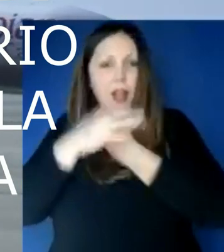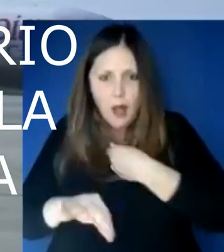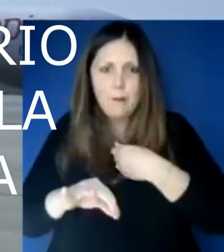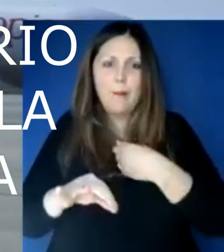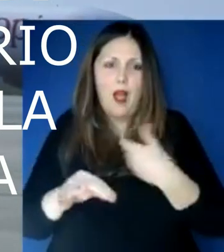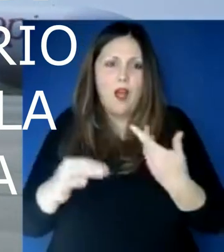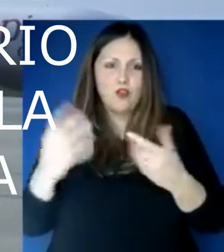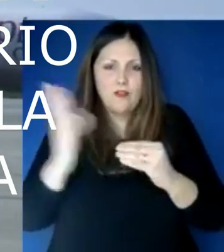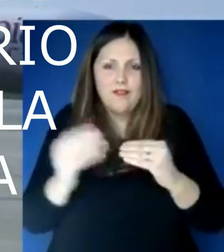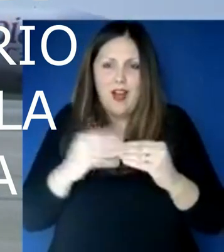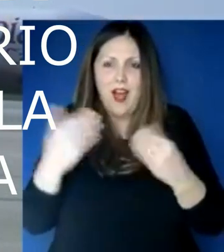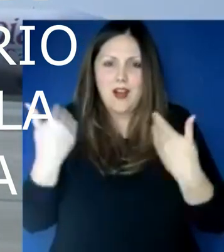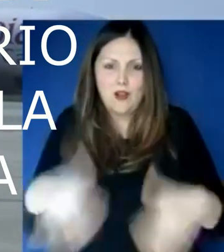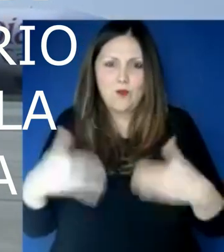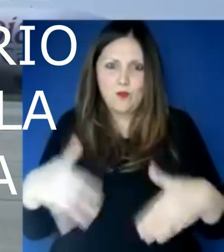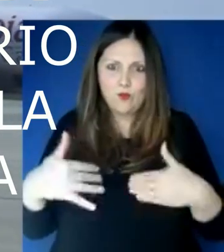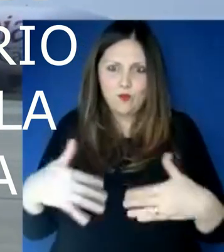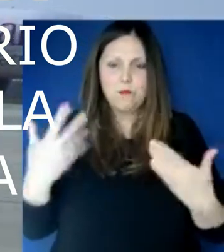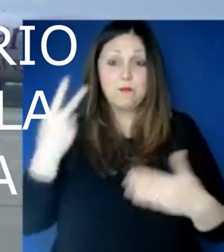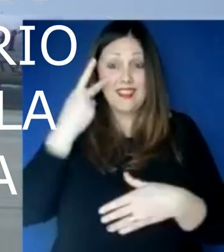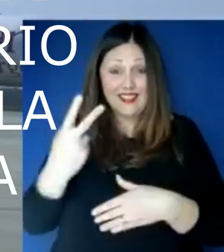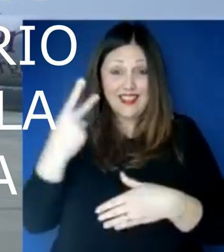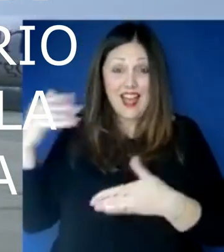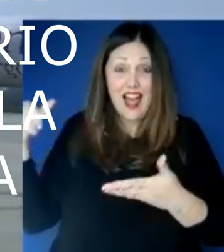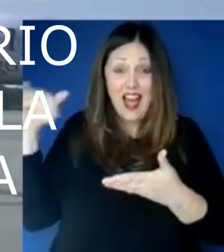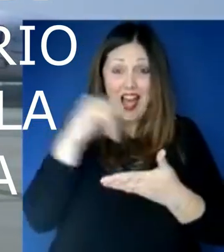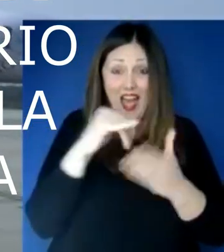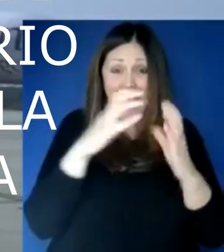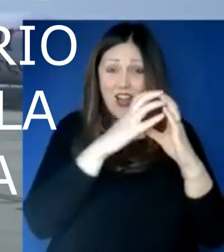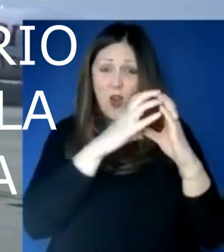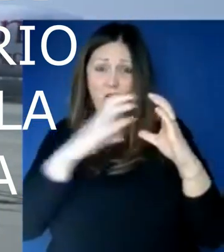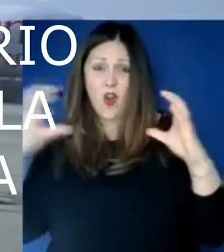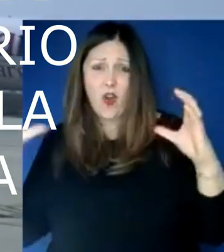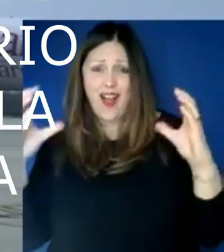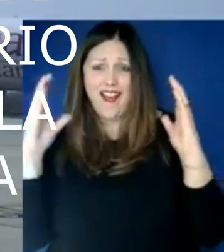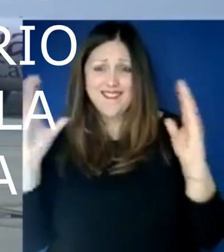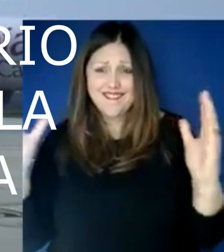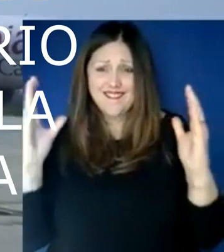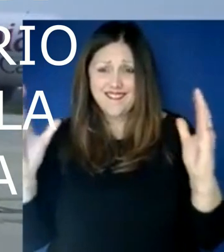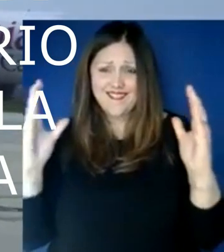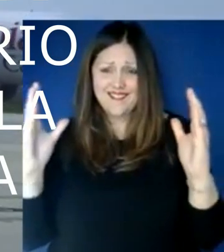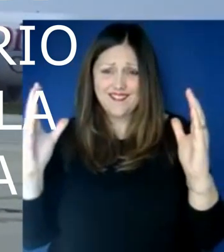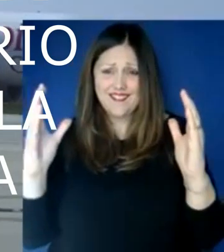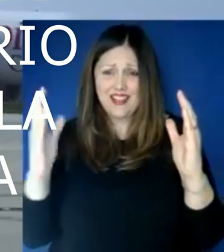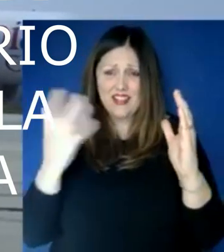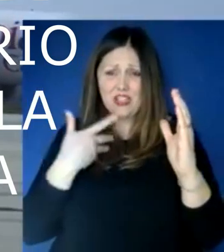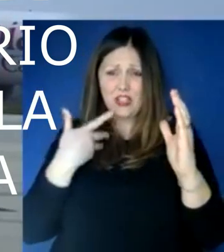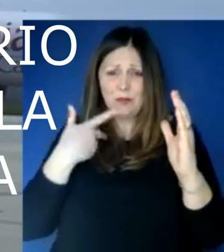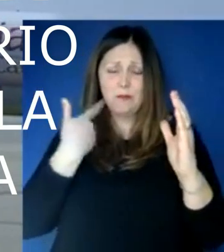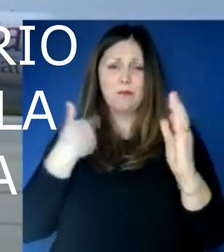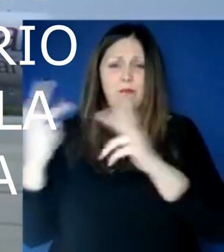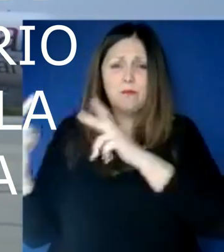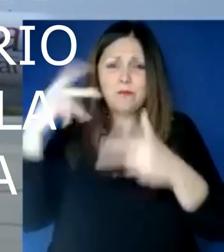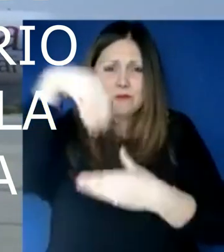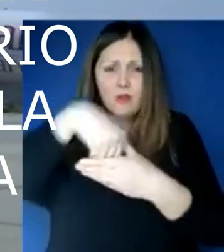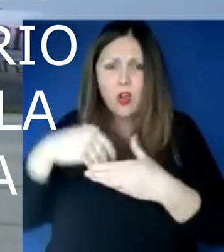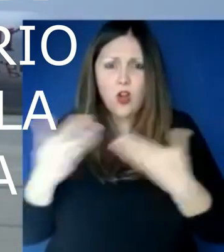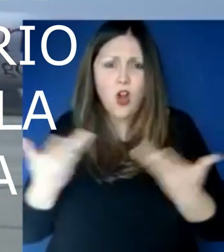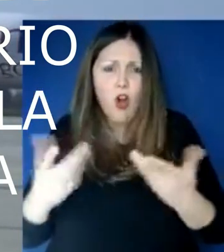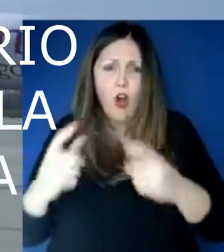che porta gli occhiali, le tute, le mascherine FFP2, FFP3, i gambali,